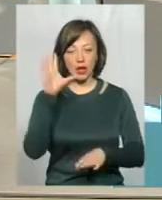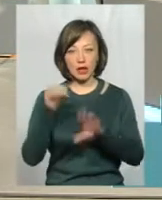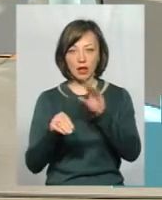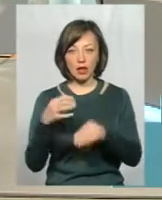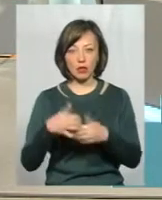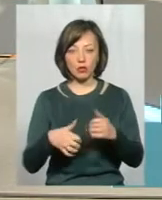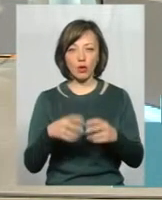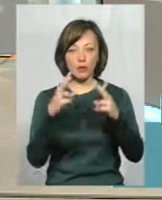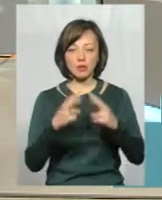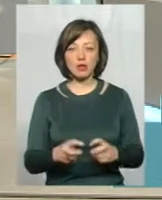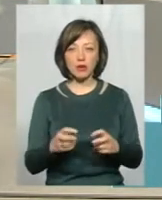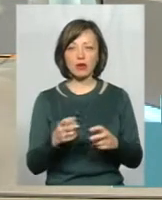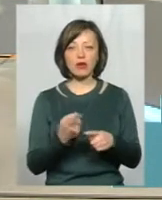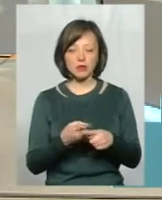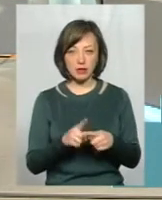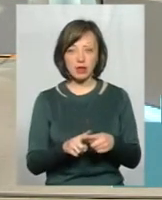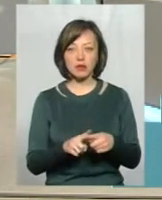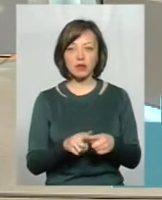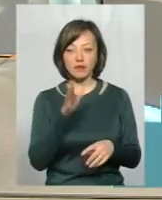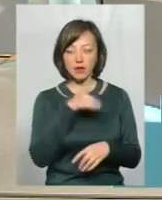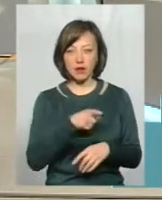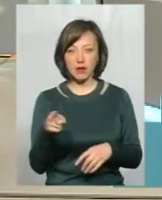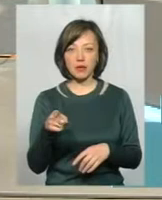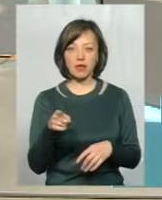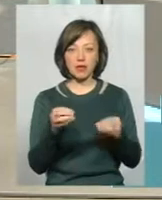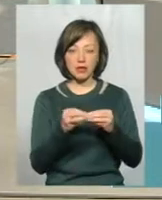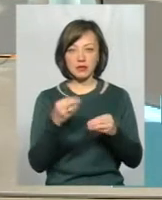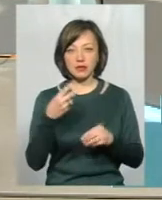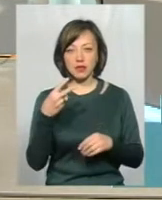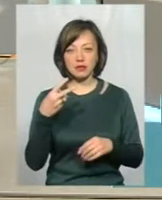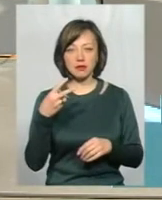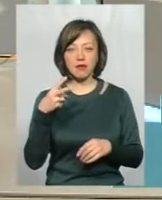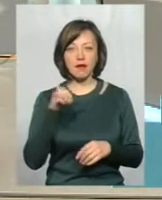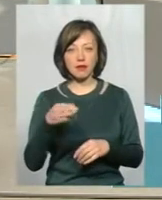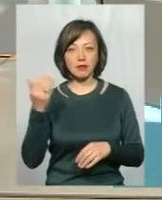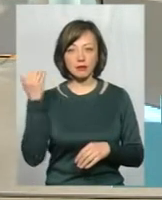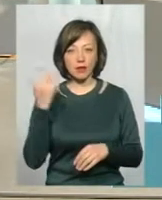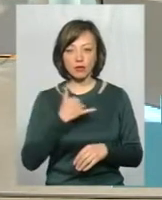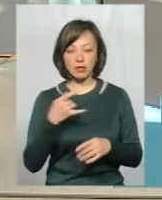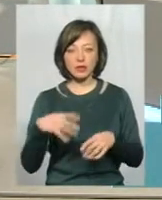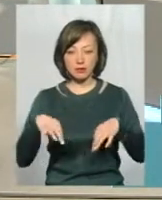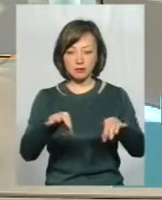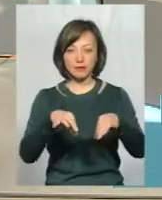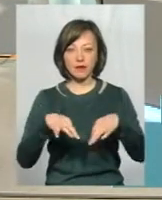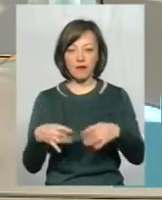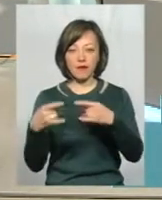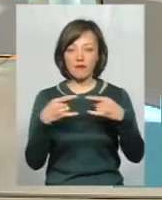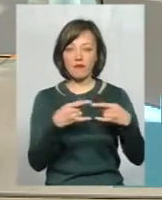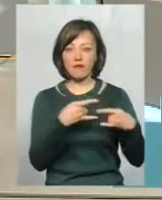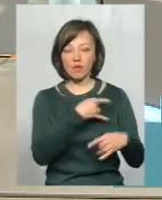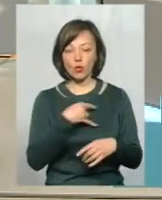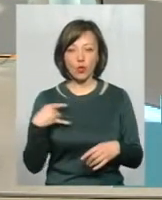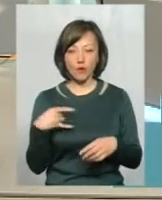обслідування, хоча і в данне, і, як і 10-20 років назад, у нас є передвіжні флюорографи, які обслідувають